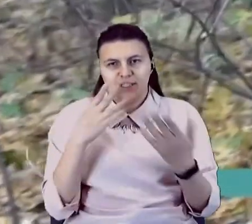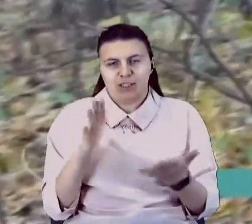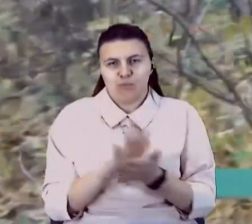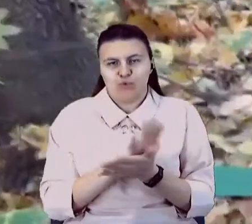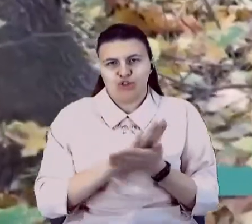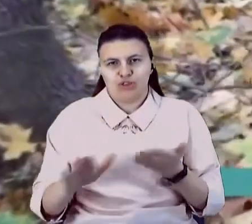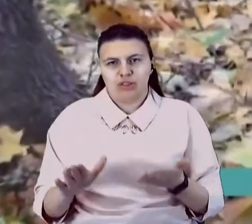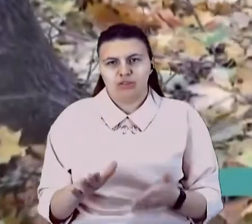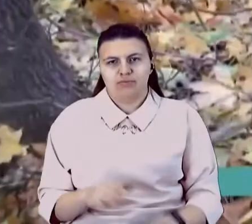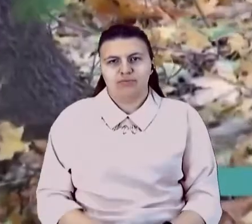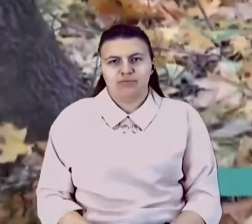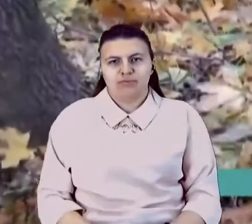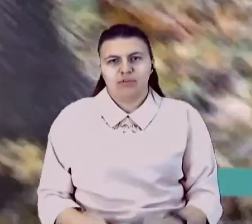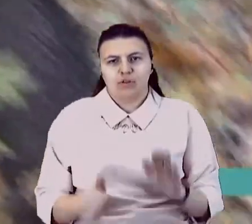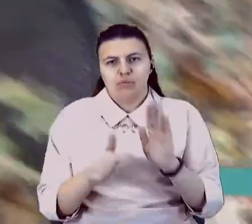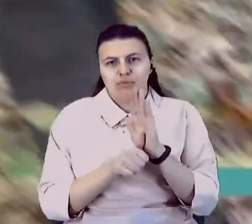впродовж п'яти-шести годин.